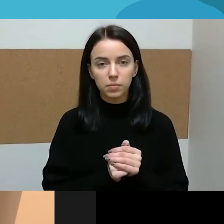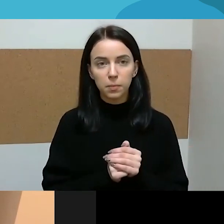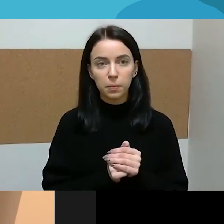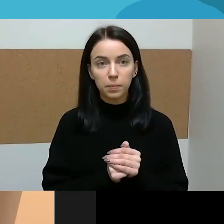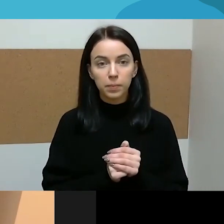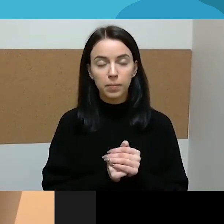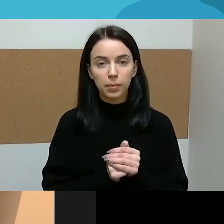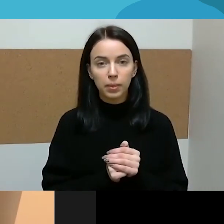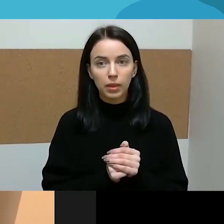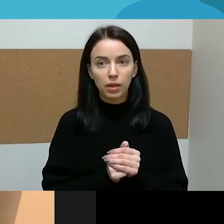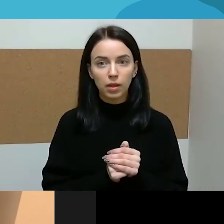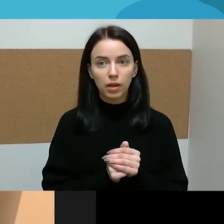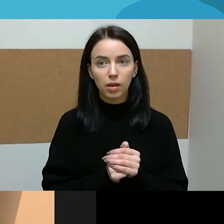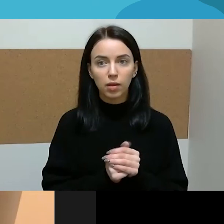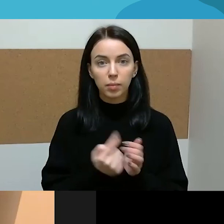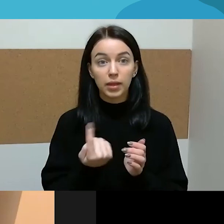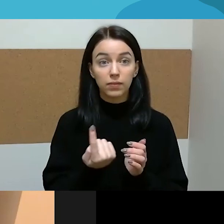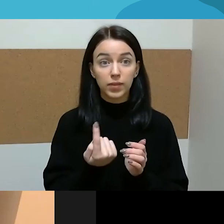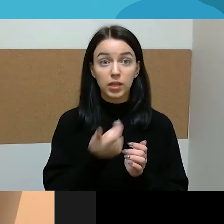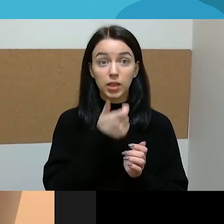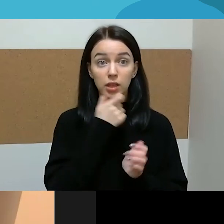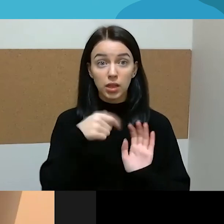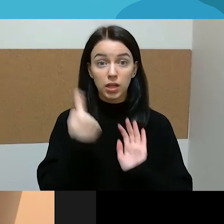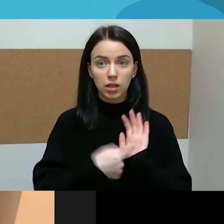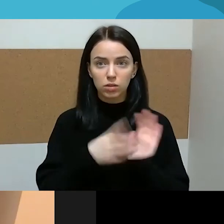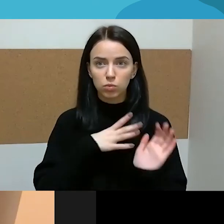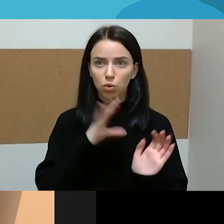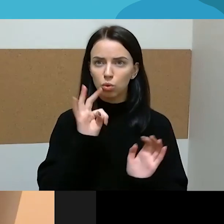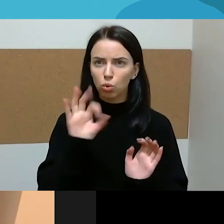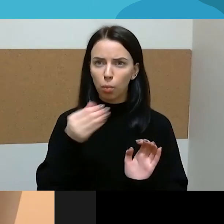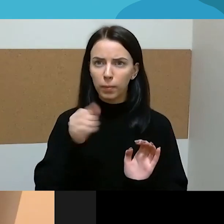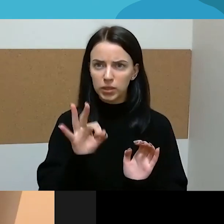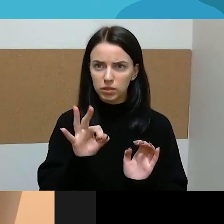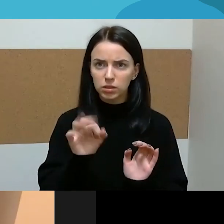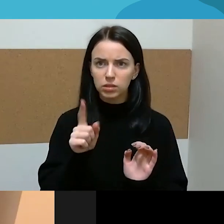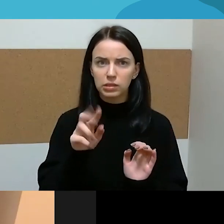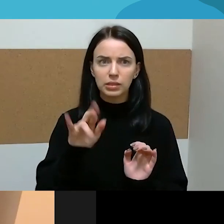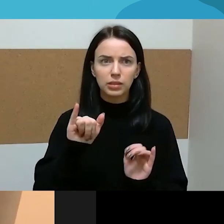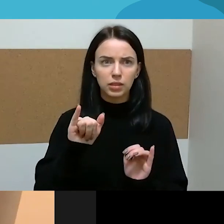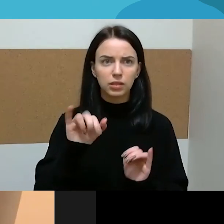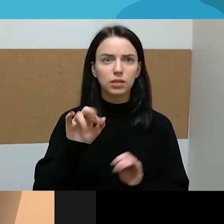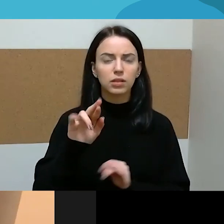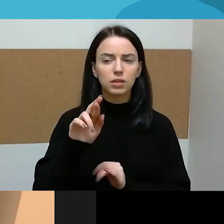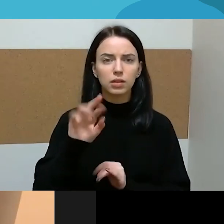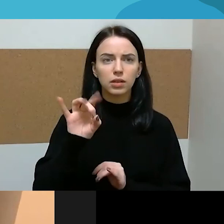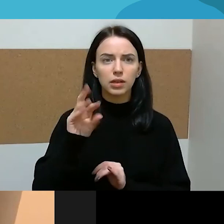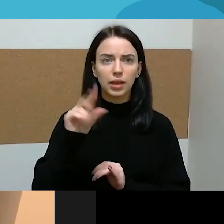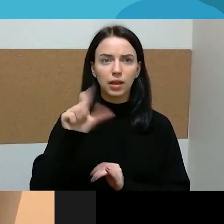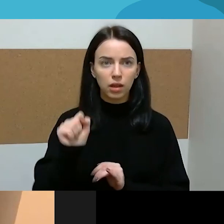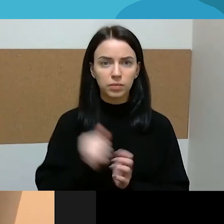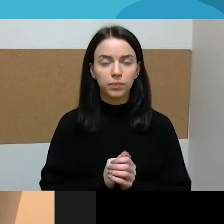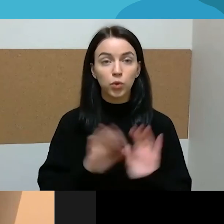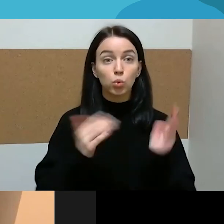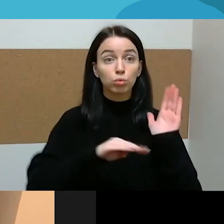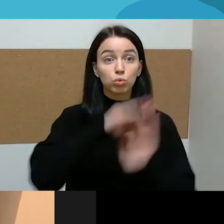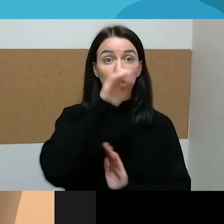klausytoje žiūrovo Tomas Drgėlą berods klausia, vat, jeigu auga žmogus